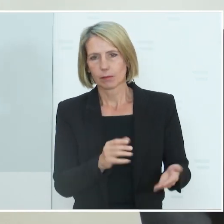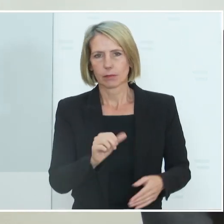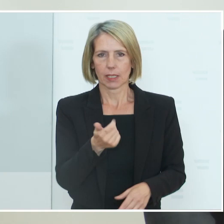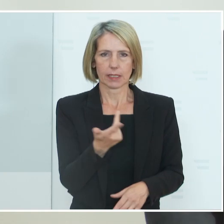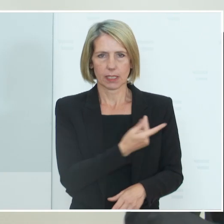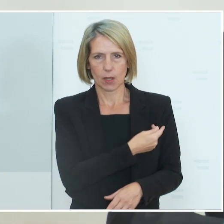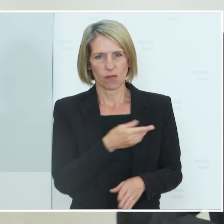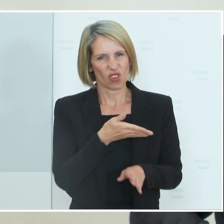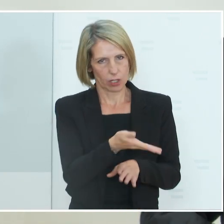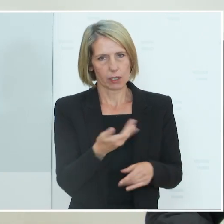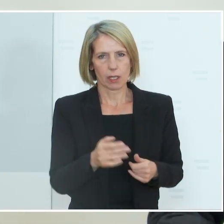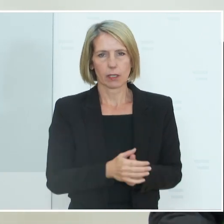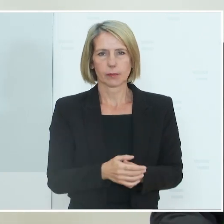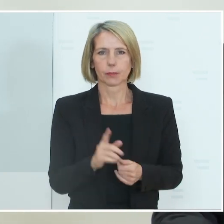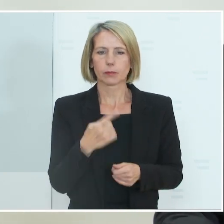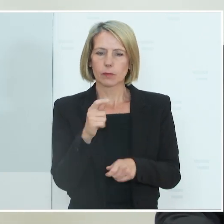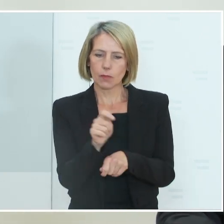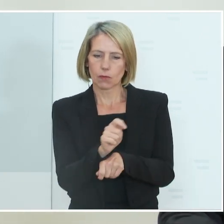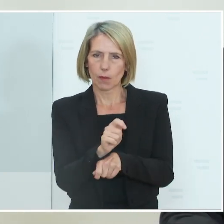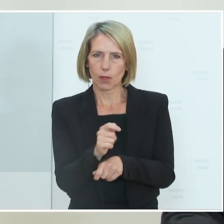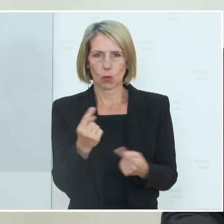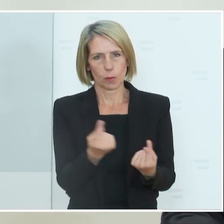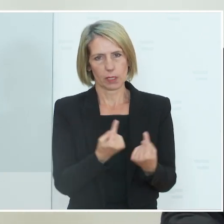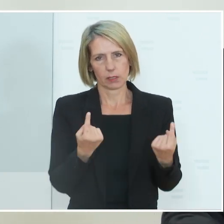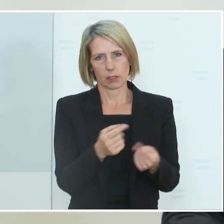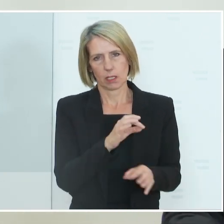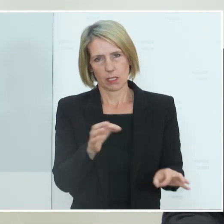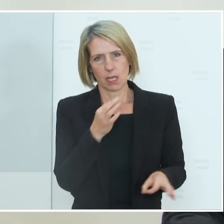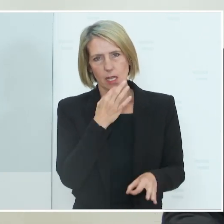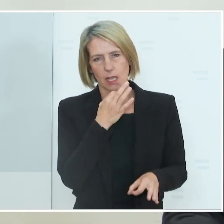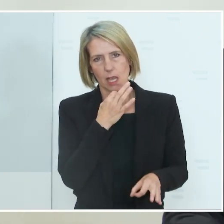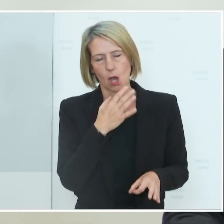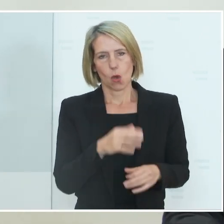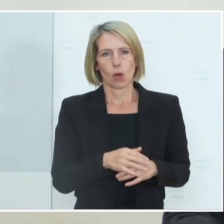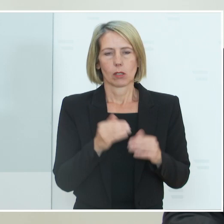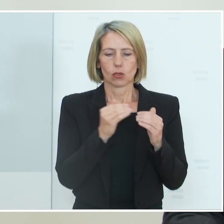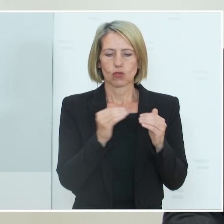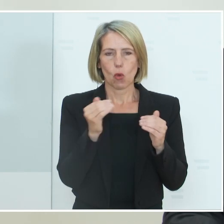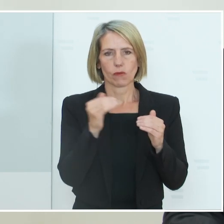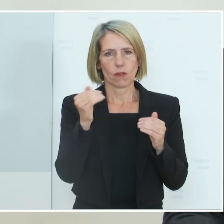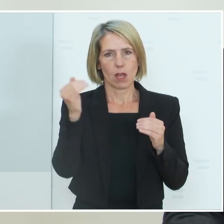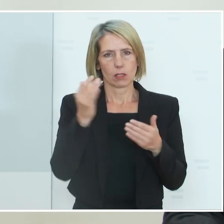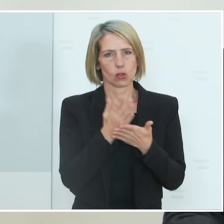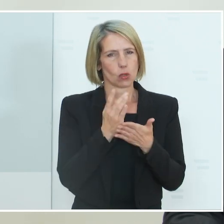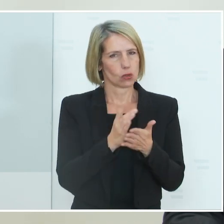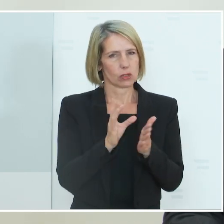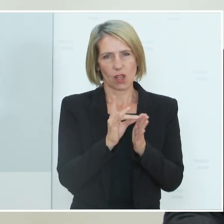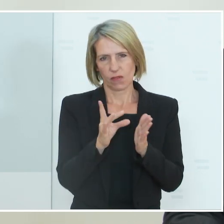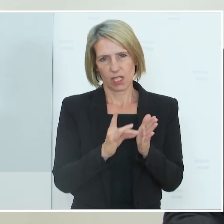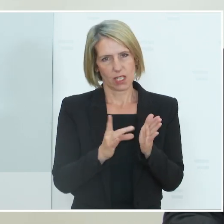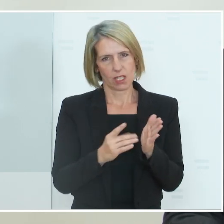geholt haben. Wir beobachten die Lage sehr genau, die Stufen sind definiert und genauso